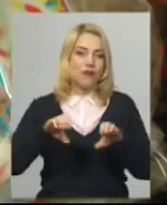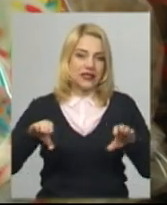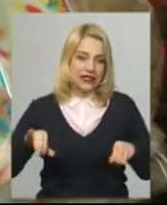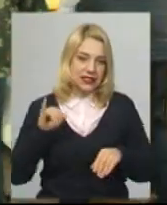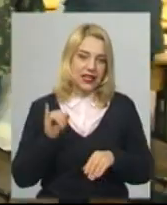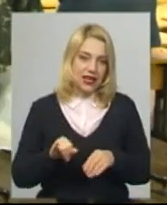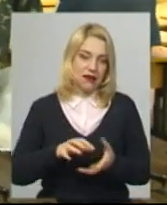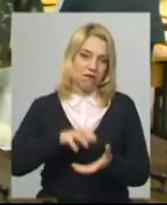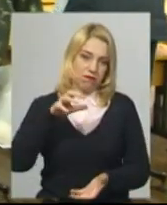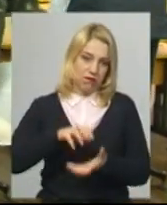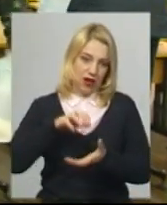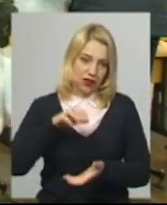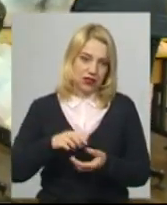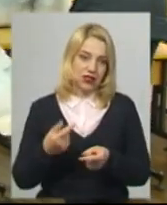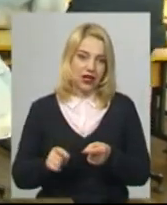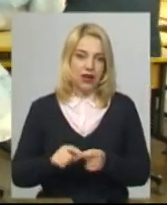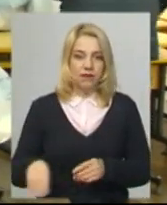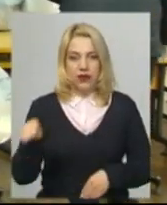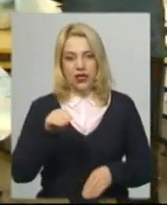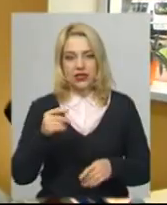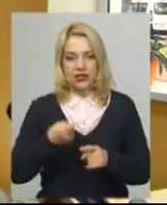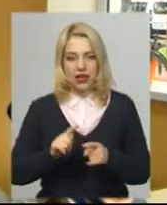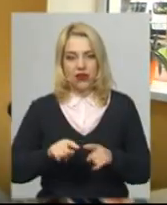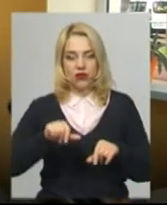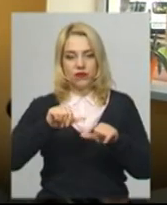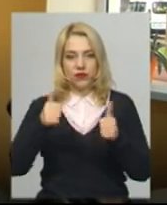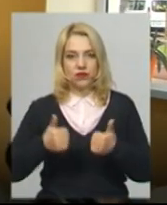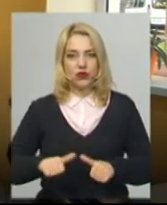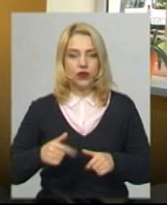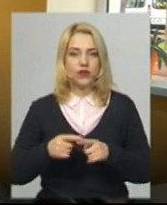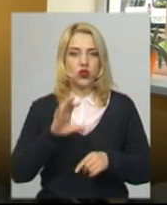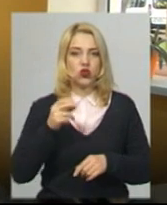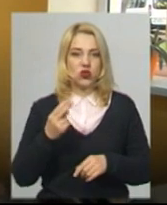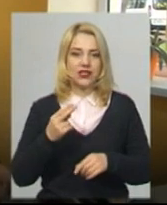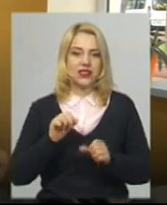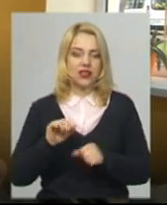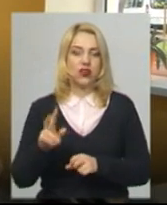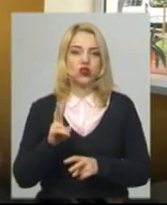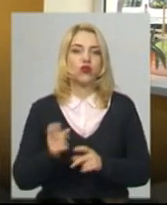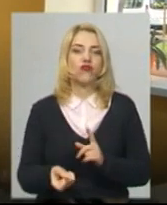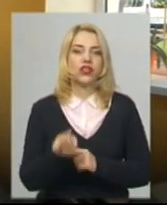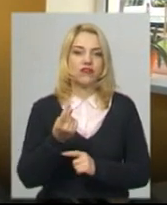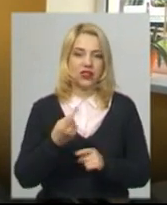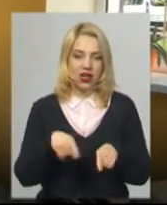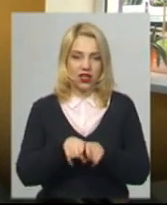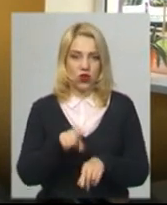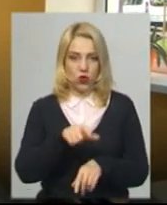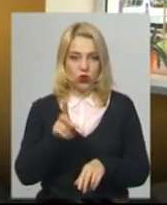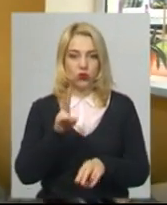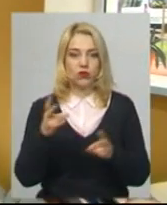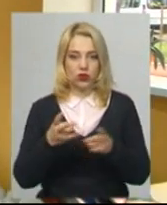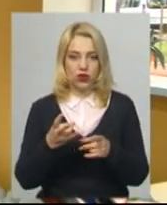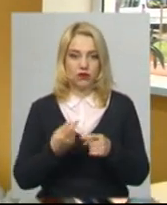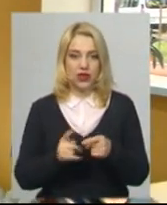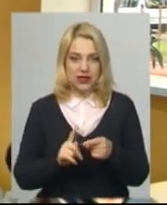Хмельницького. Списки отримувачів наборів формували в управлінні соцзахисту. Хто виявив тих людей, кому потрібна ця допомога?